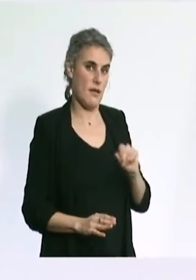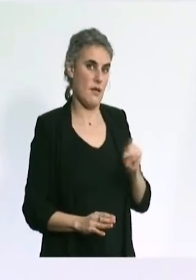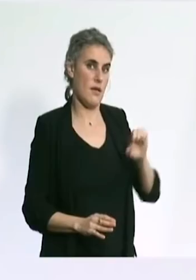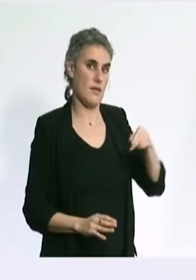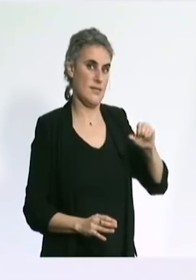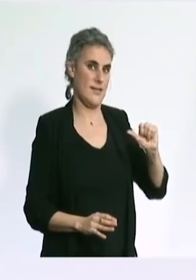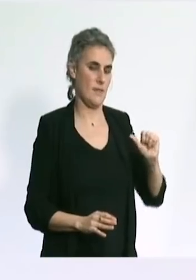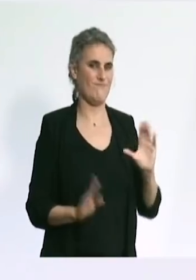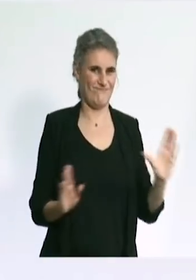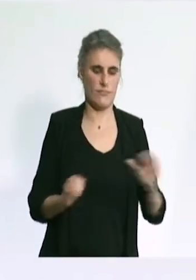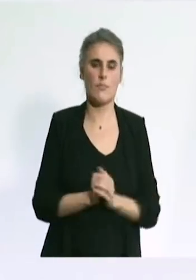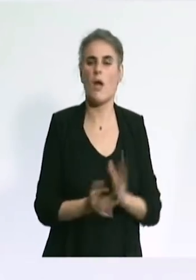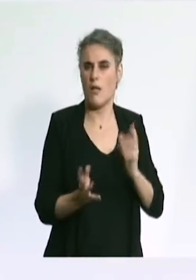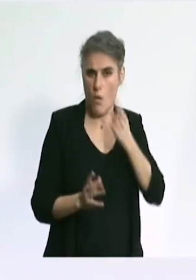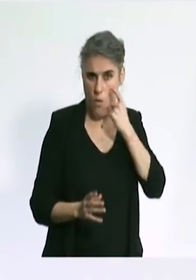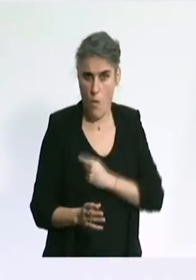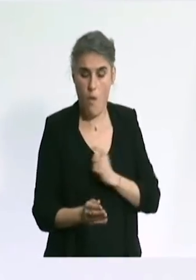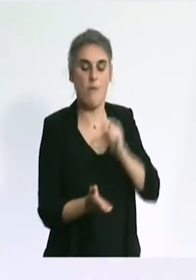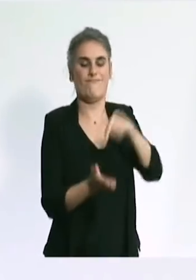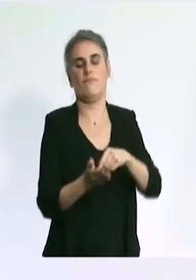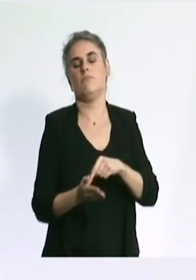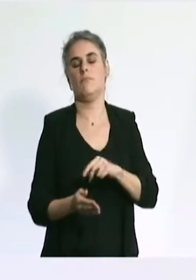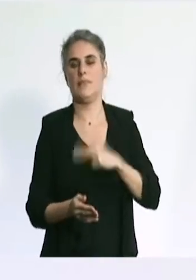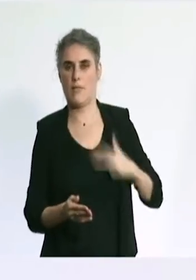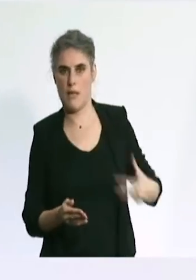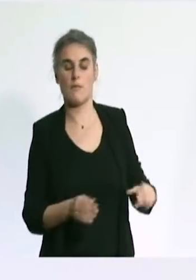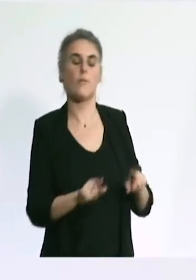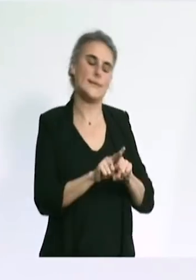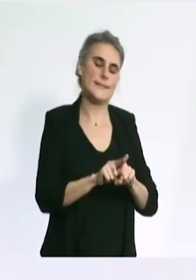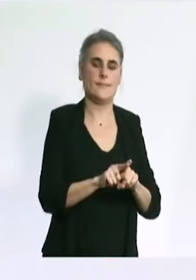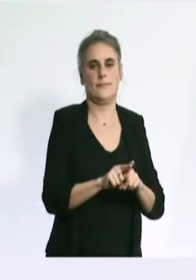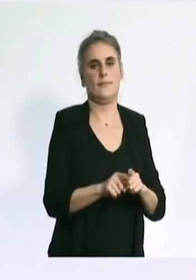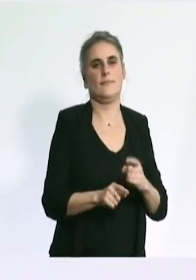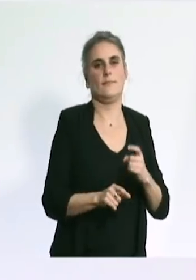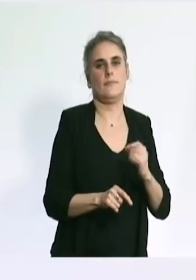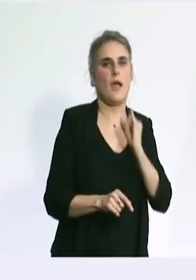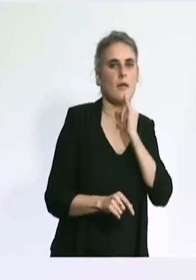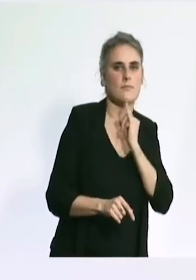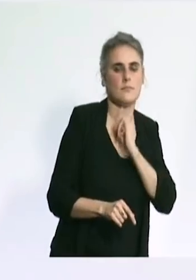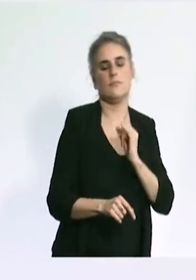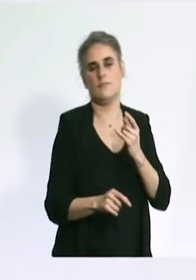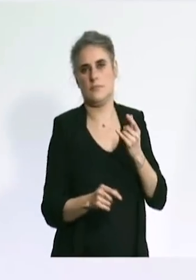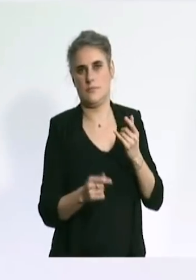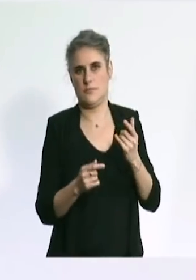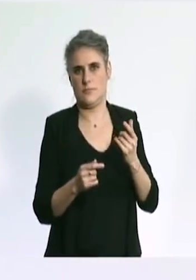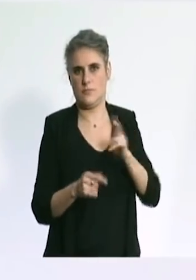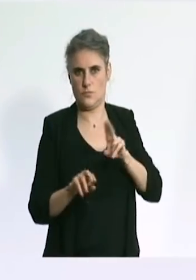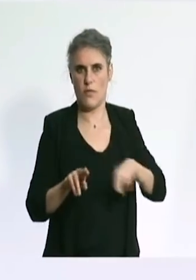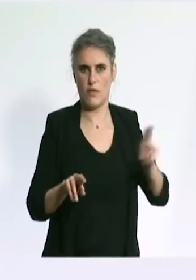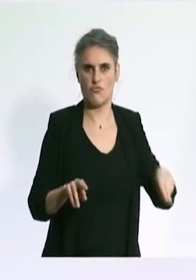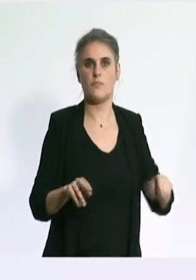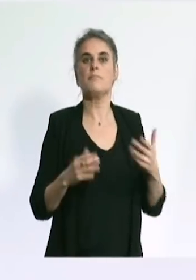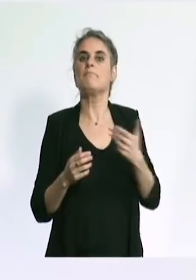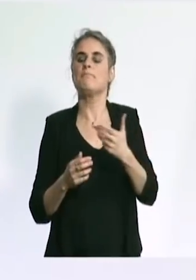l'Islande et la Finlande, le Danemark a décidé de suspendre par précaution et jusqu'à nouvel ordre l'utilisation du vaccin